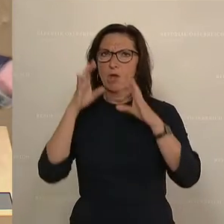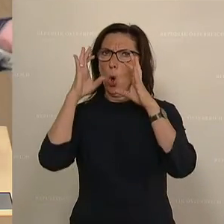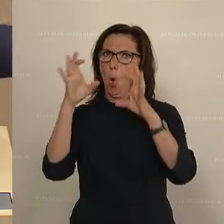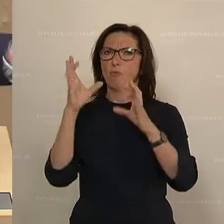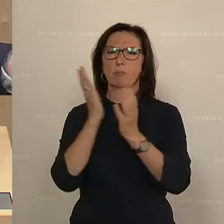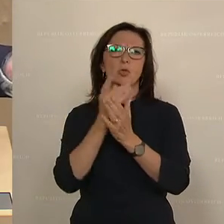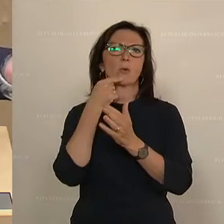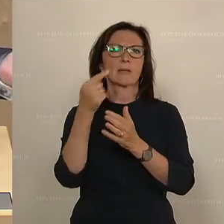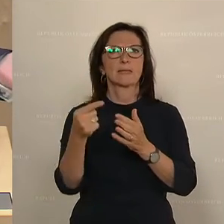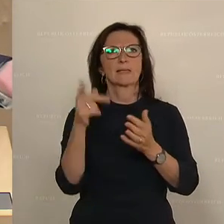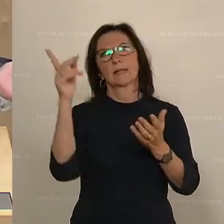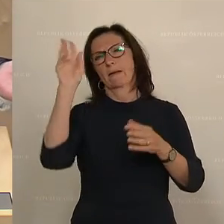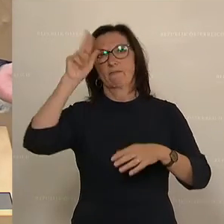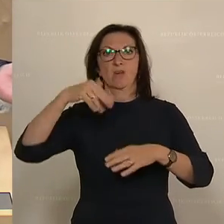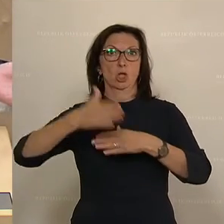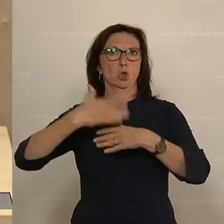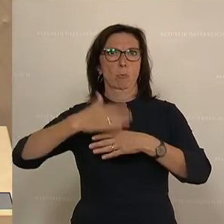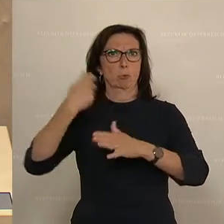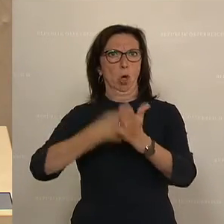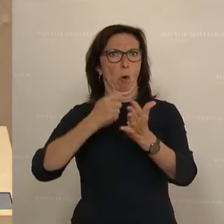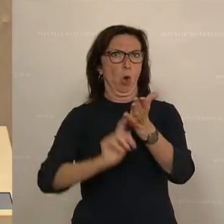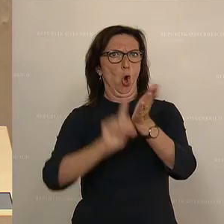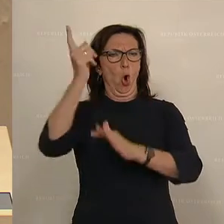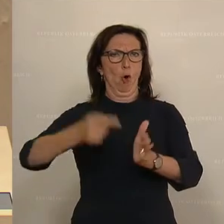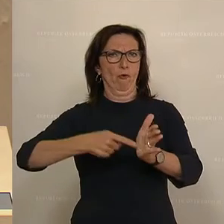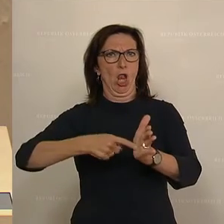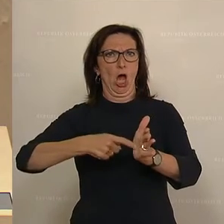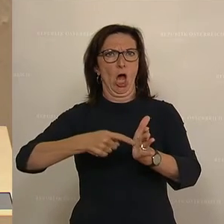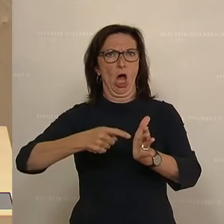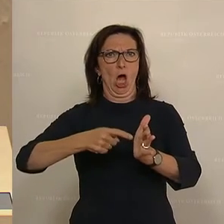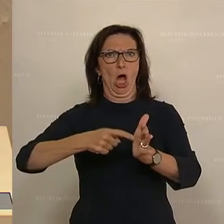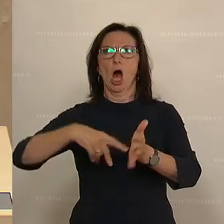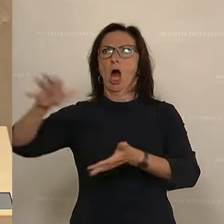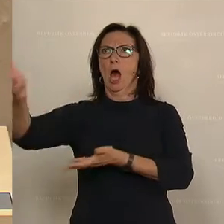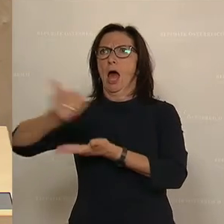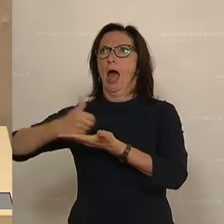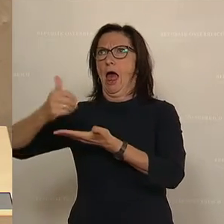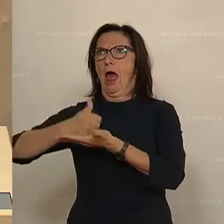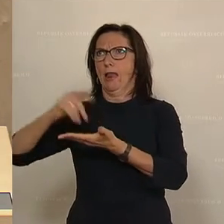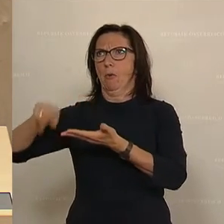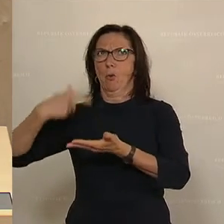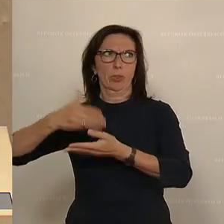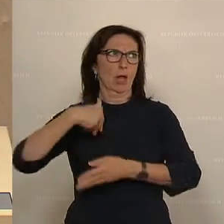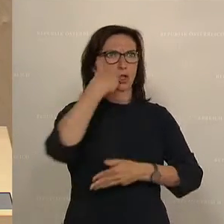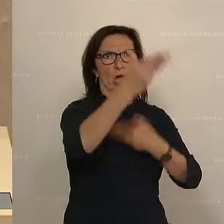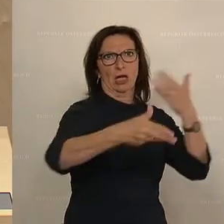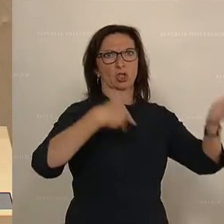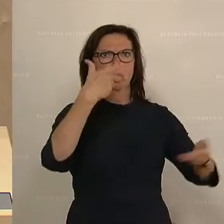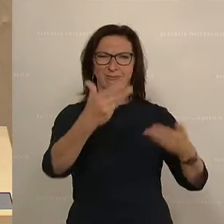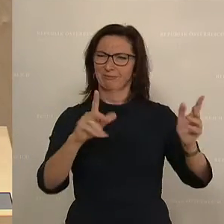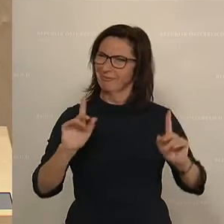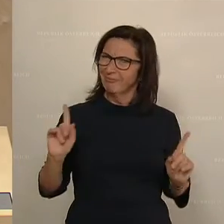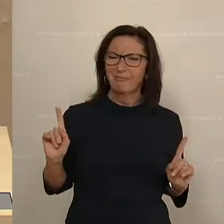Abgaben, so wie in Wien zum Beispiel, auch einzuheben und auf der anderen Seite großzügig zu verteilen, sondern dass es wichtig ist, und die ökosoziale